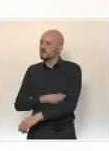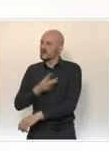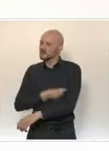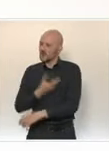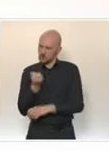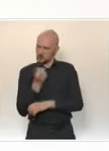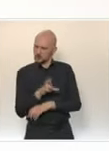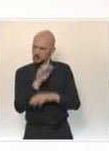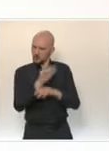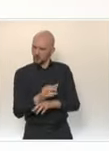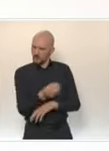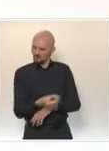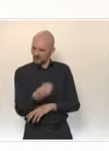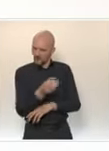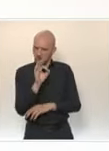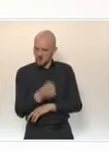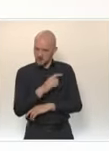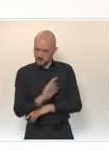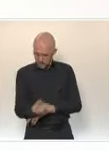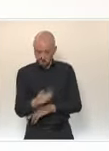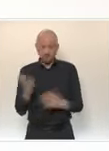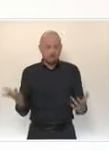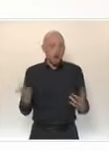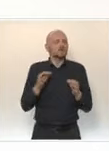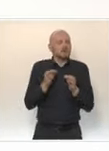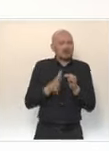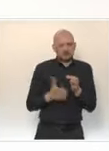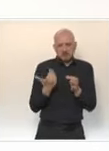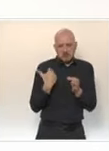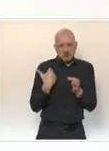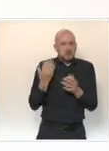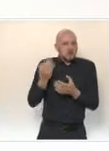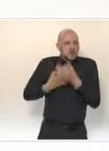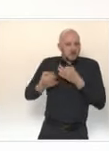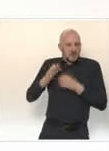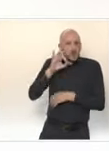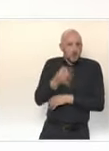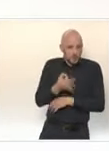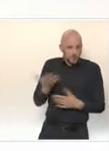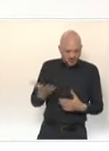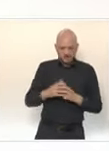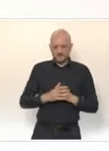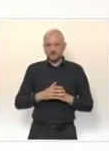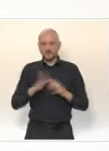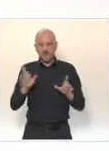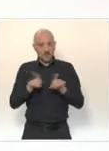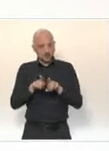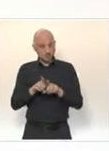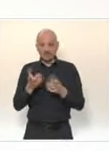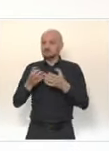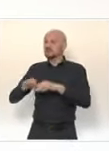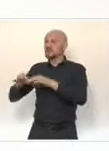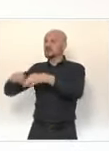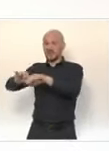les enfants. Les premières données dont nous disposons, la réponse est oui. Ensuite, à l'échelle des pays, à travers les groupes d'experts qui travaillent ces questions, je vous